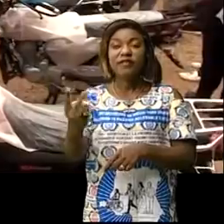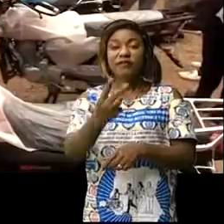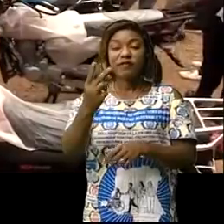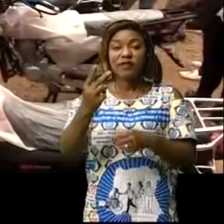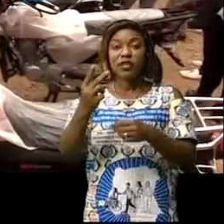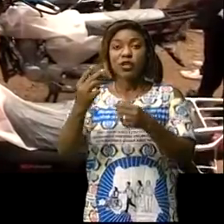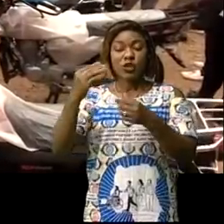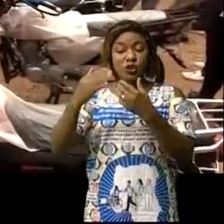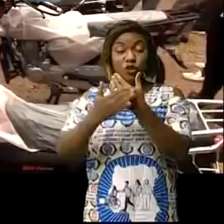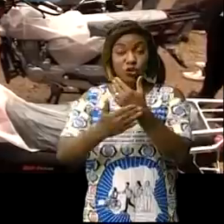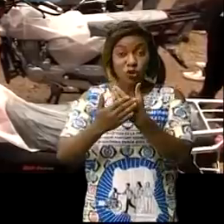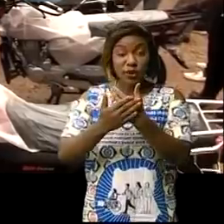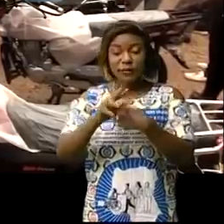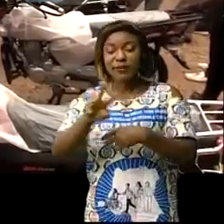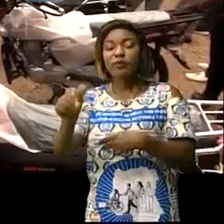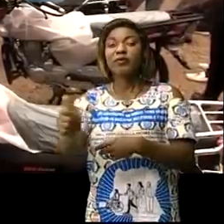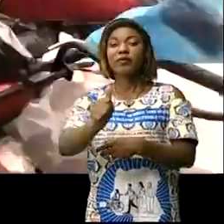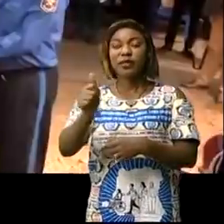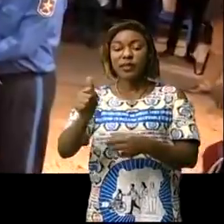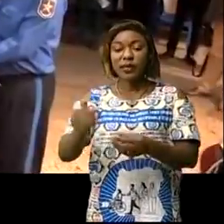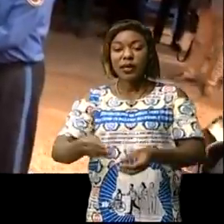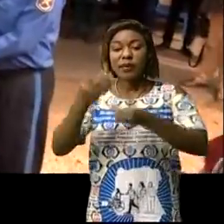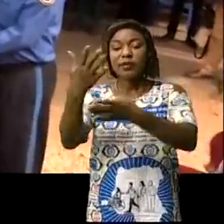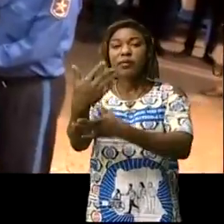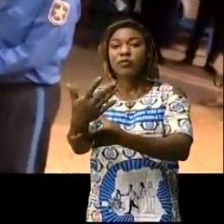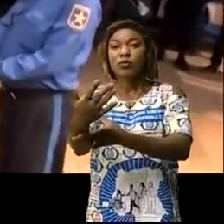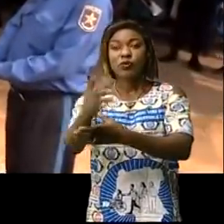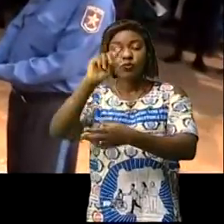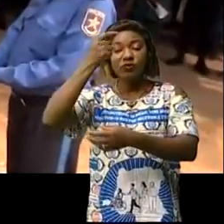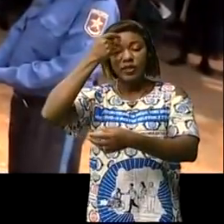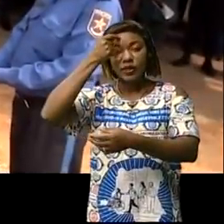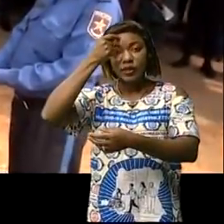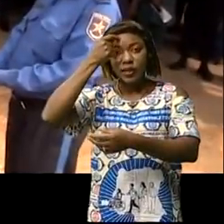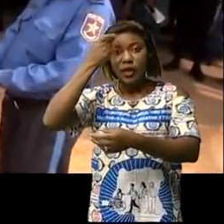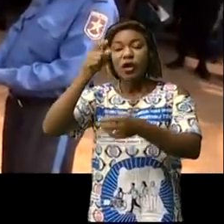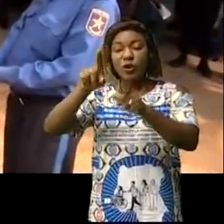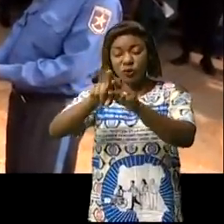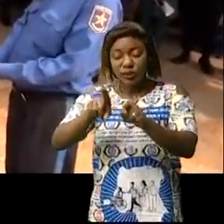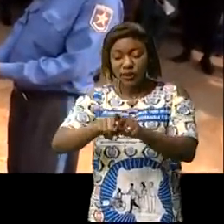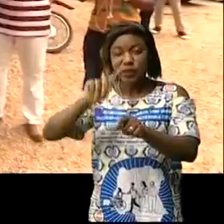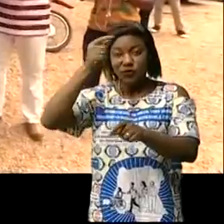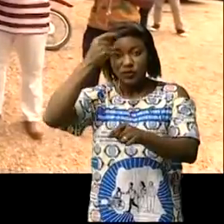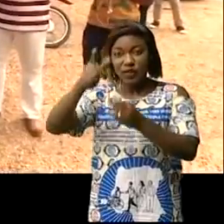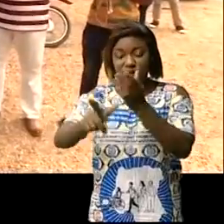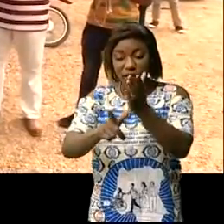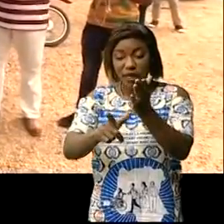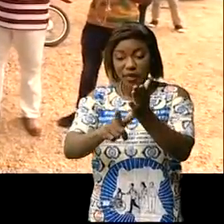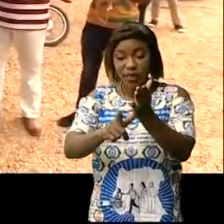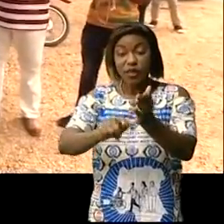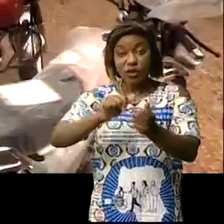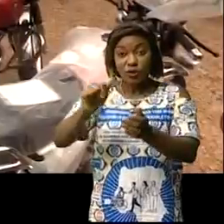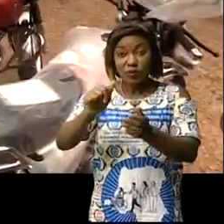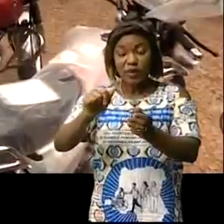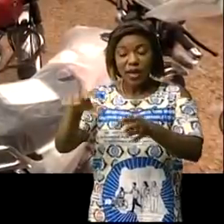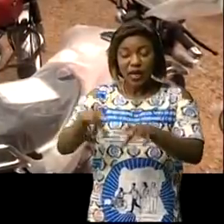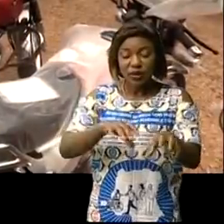Kindou des 22 motos d'un main du gouverneur intérimaire du Maniema. Pour le gouverneur Aï du Maniema, Afani Idrissa Mangala, son